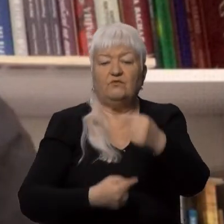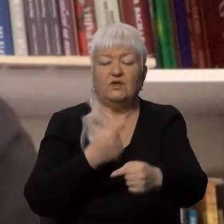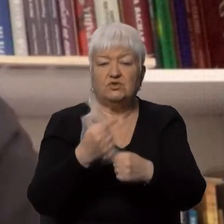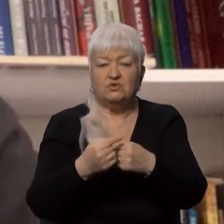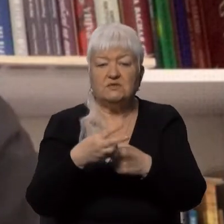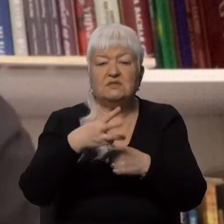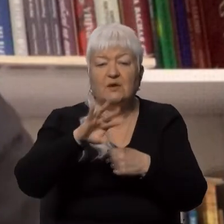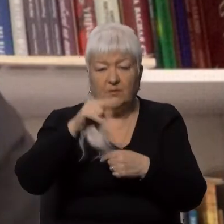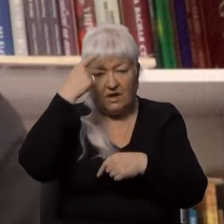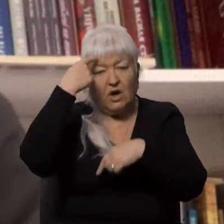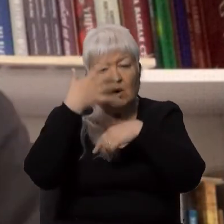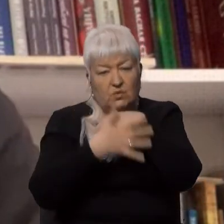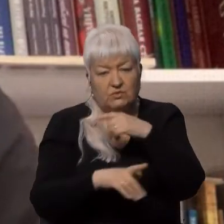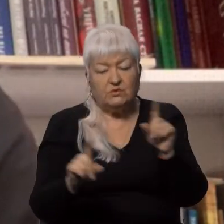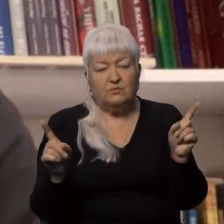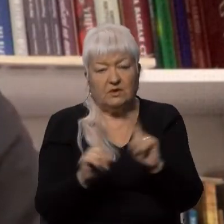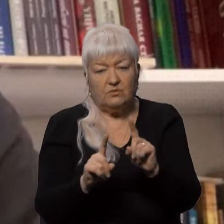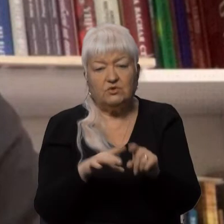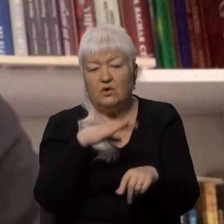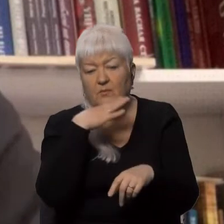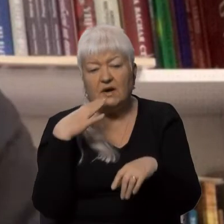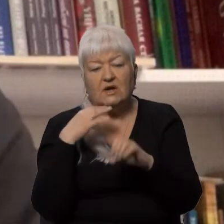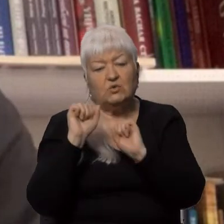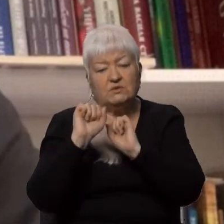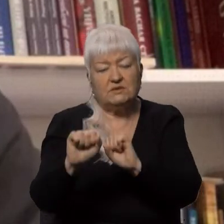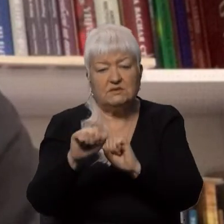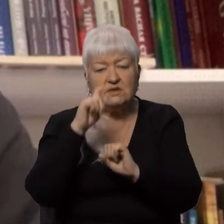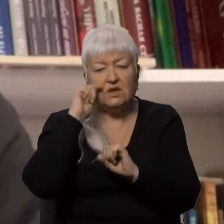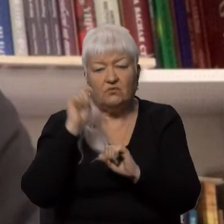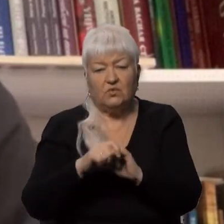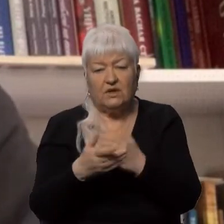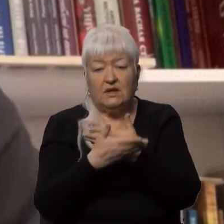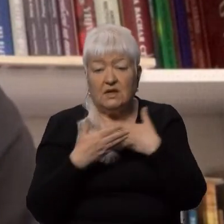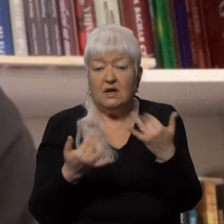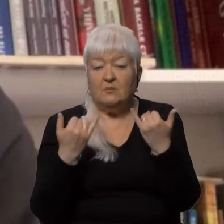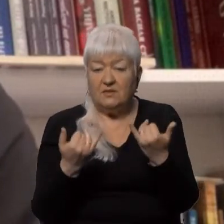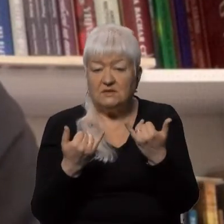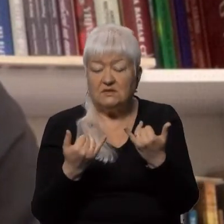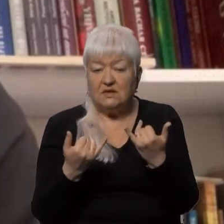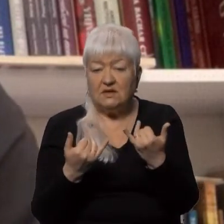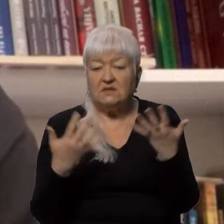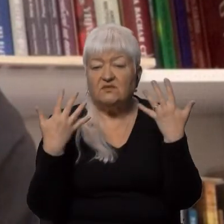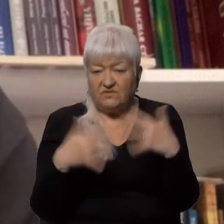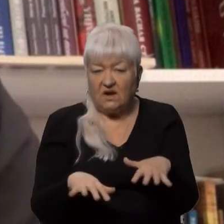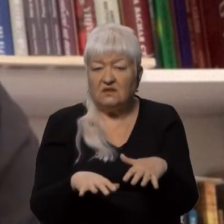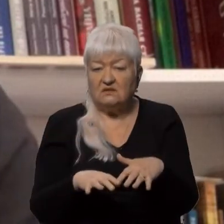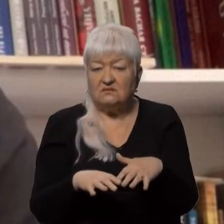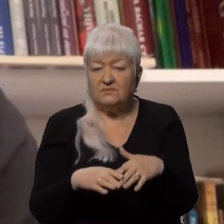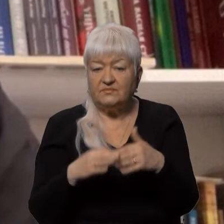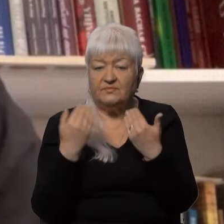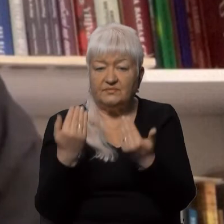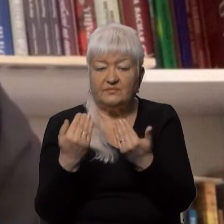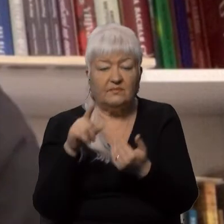розуміємо, що так багато захисників України ми зараз втратили, їхнє